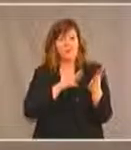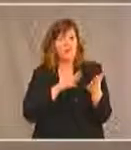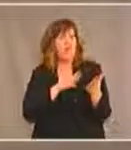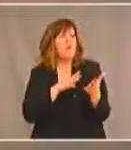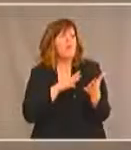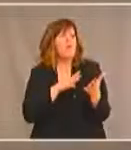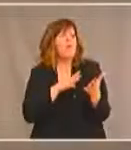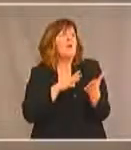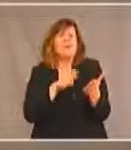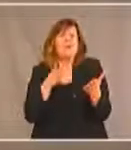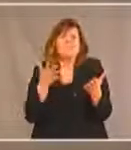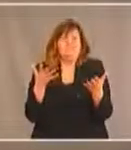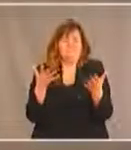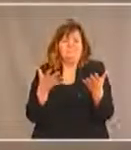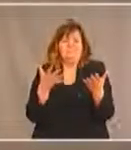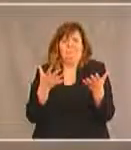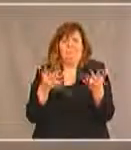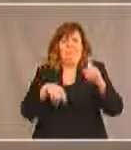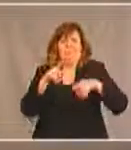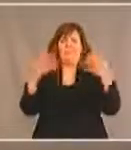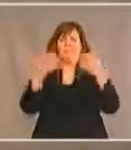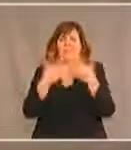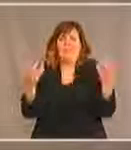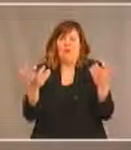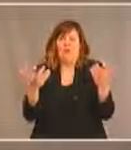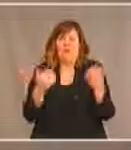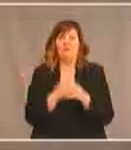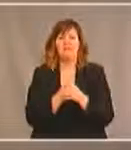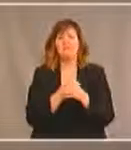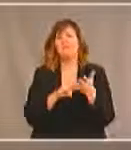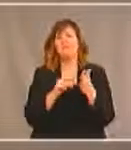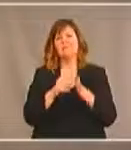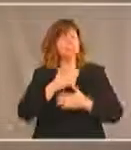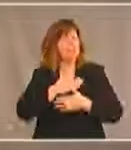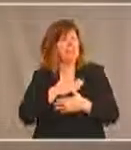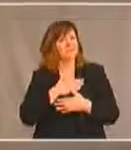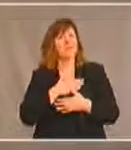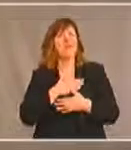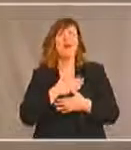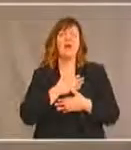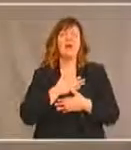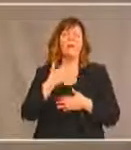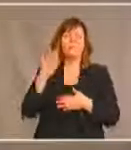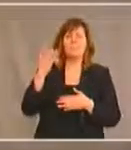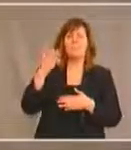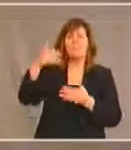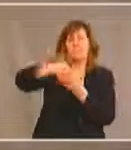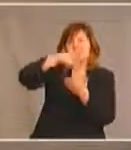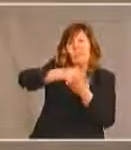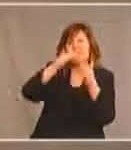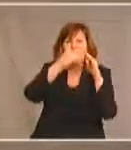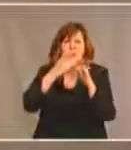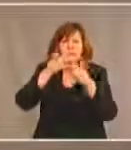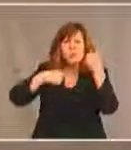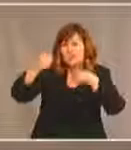'exécution sont assortis à des textes de loi mais jamais utilisés donc on aimerait bien avoir le son de cloche de la communauté